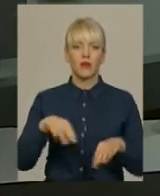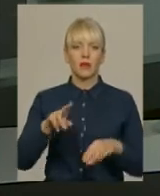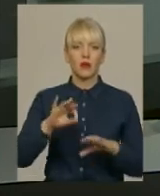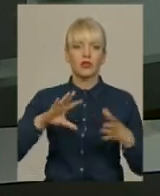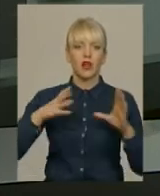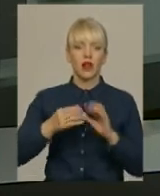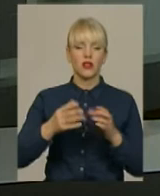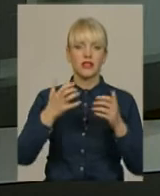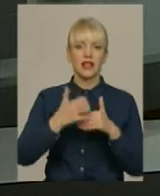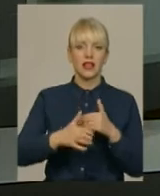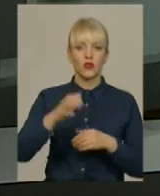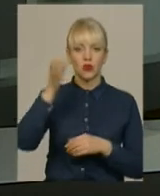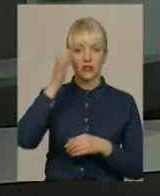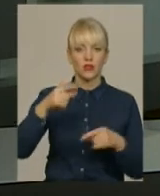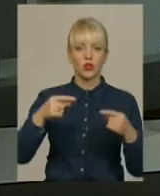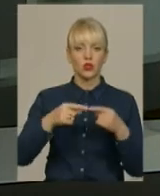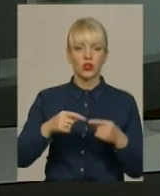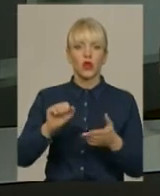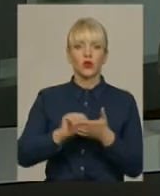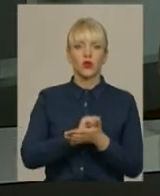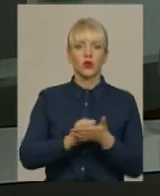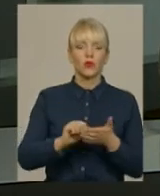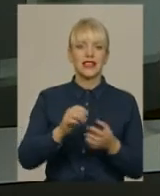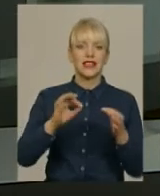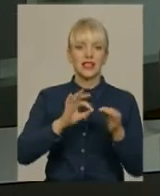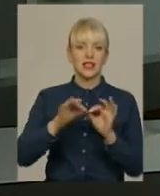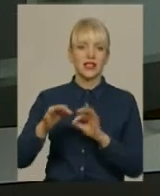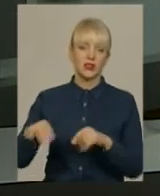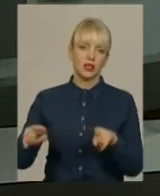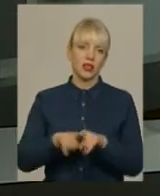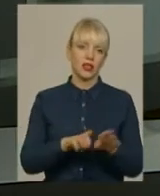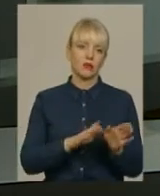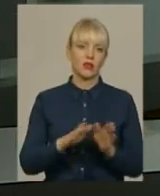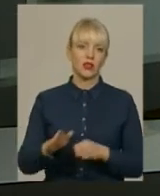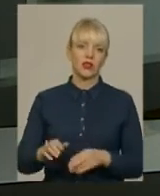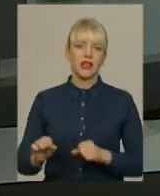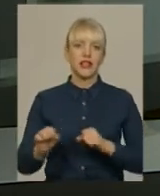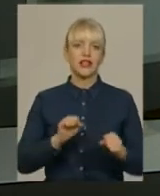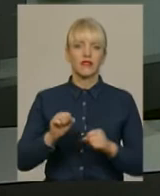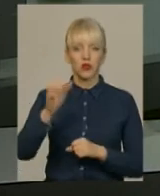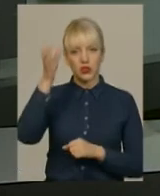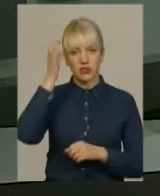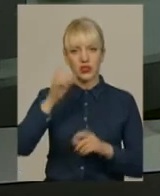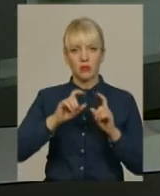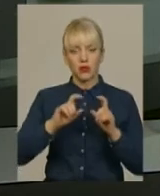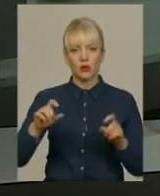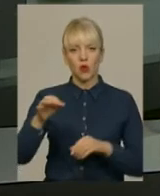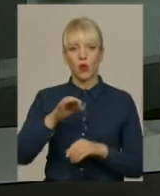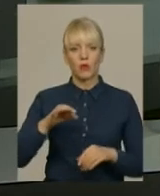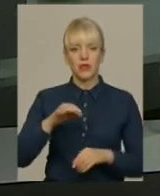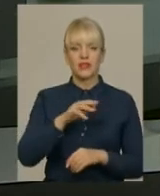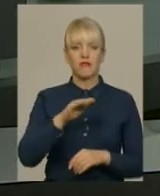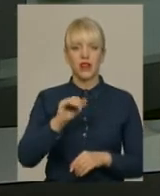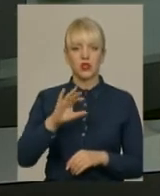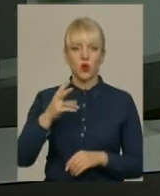загальну середню освіту. Точніше, документ деталізує такий порядок. Керівник освітянського департаменту області Олег